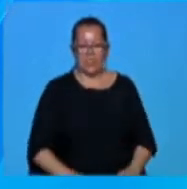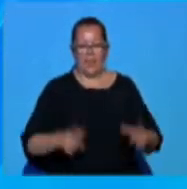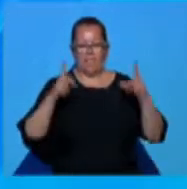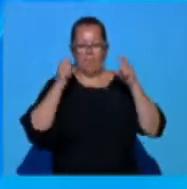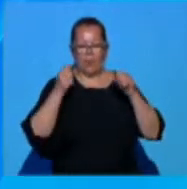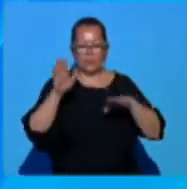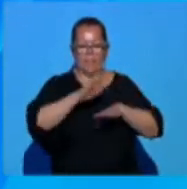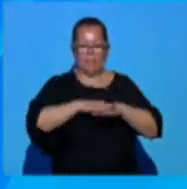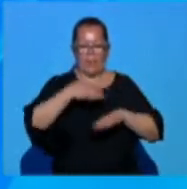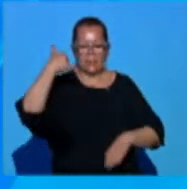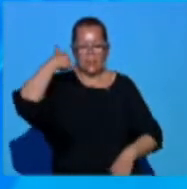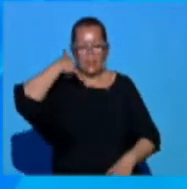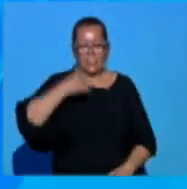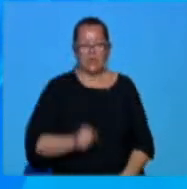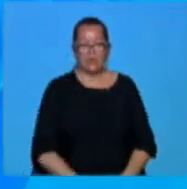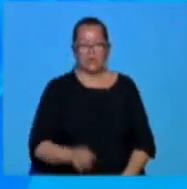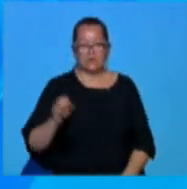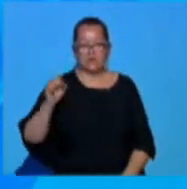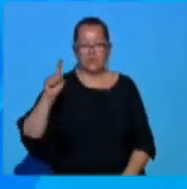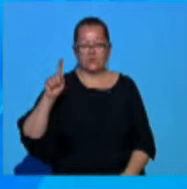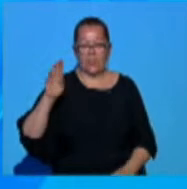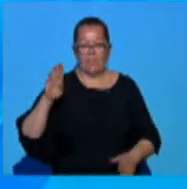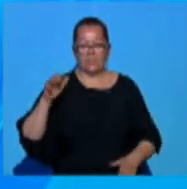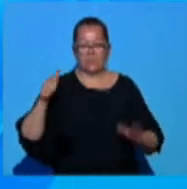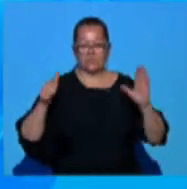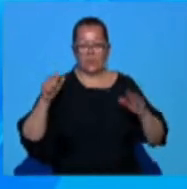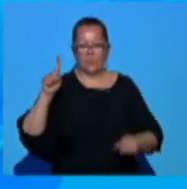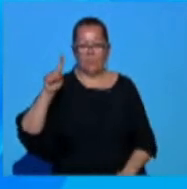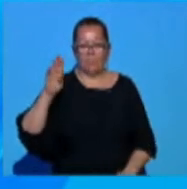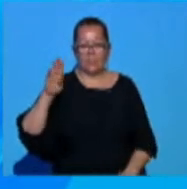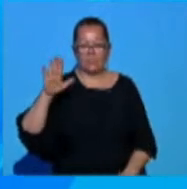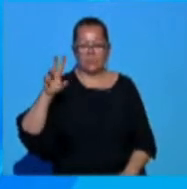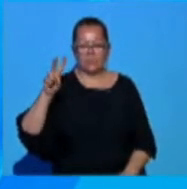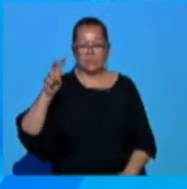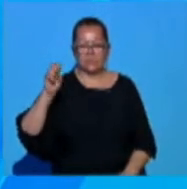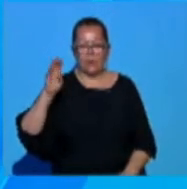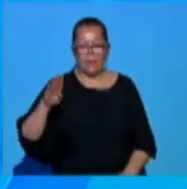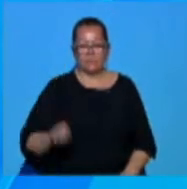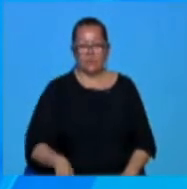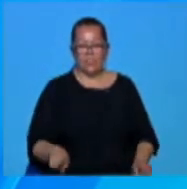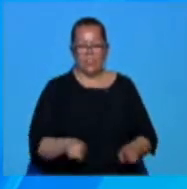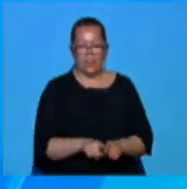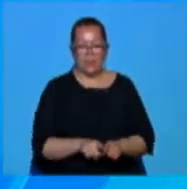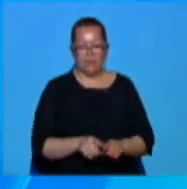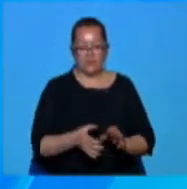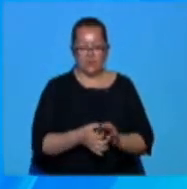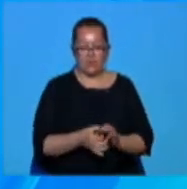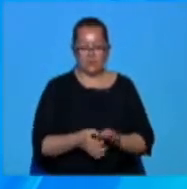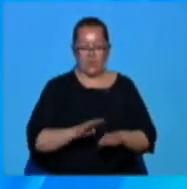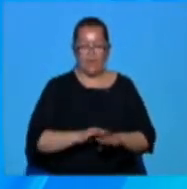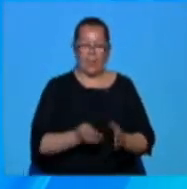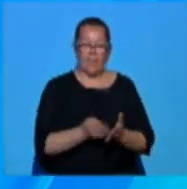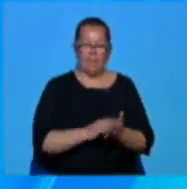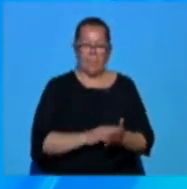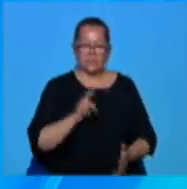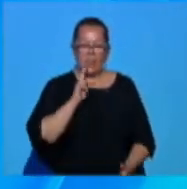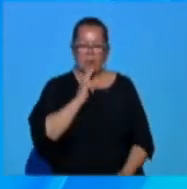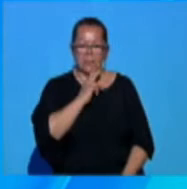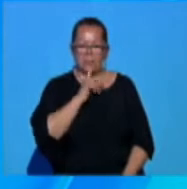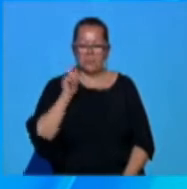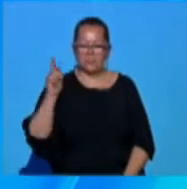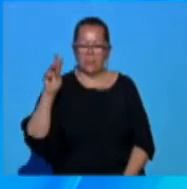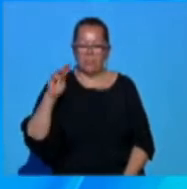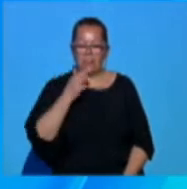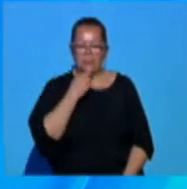trimite imagini și informații pe numărul de WhatsApp 074645204. De asemenea, ne puteți contacta și pe pagina de Facebook